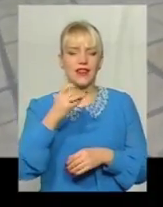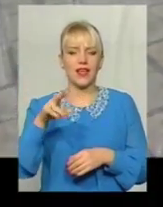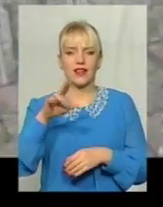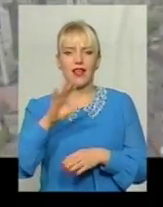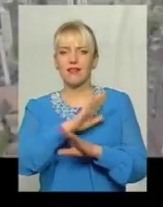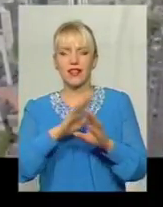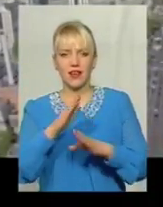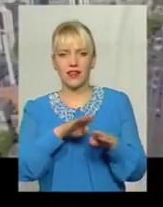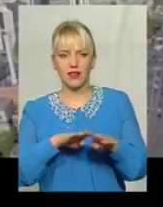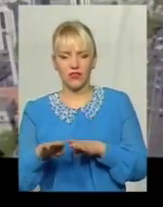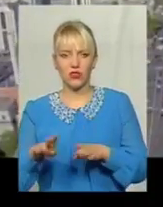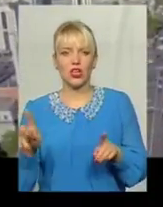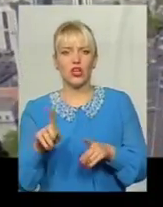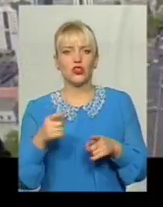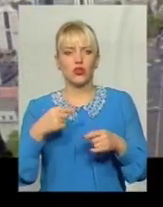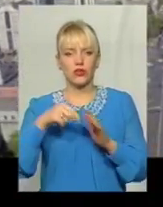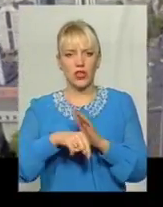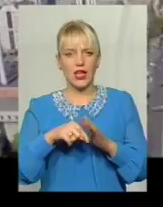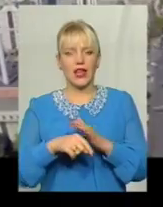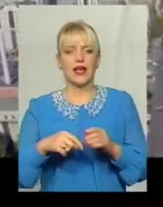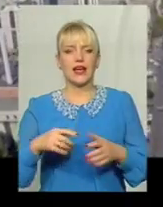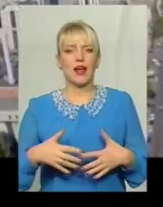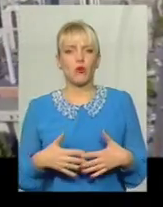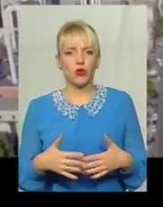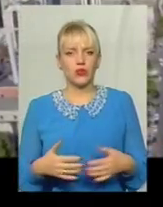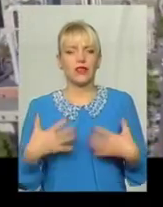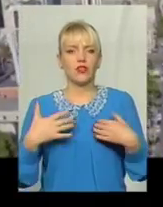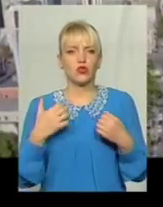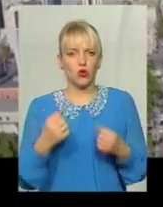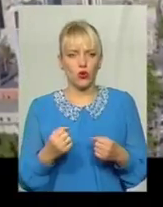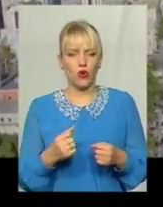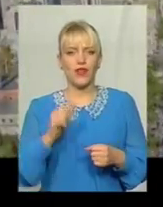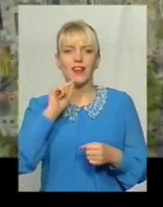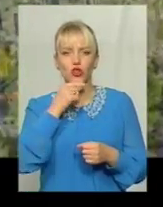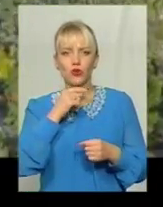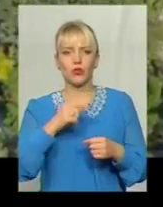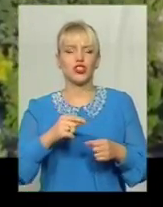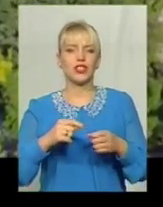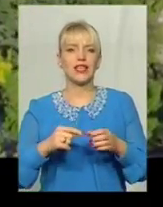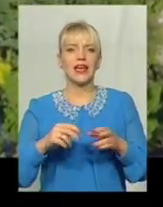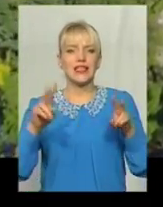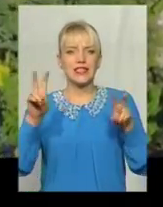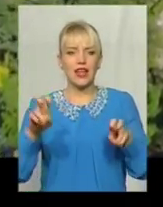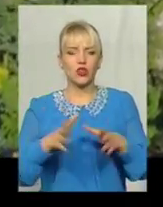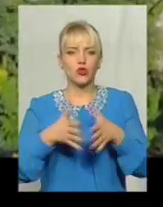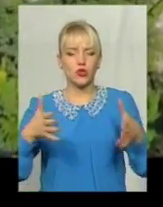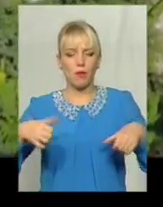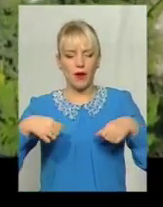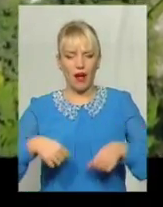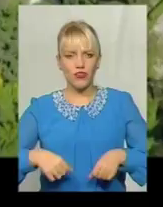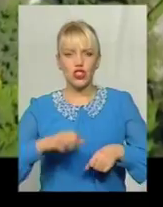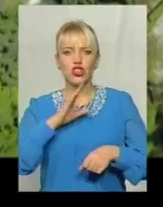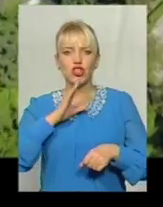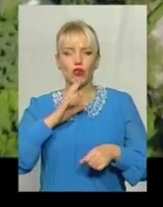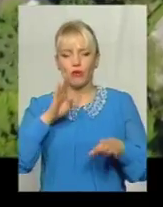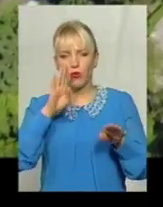аспекти людського розвитку, як репродуктивне здоров'я, економічний статус та розширення прав і можливостей жінок у порівнянні з